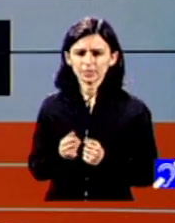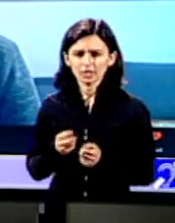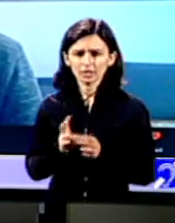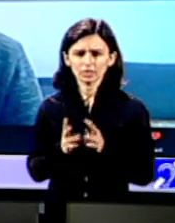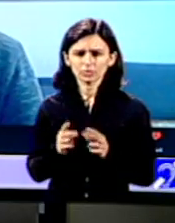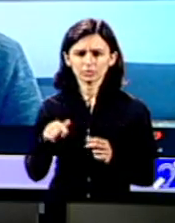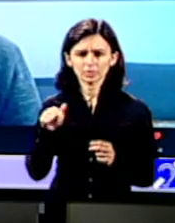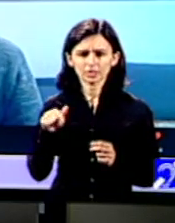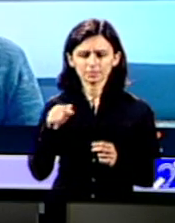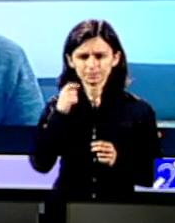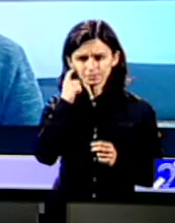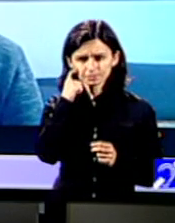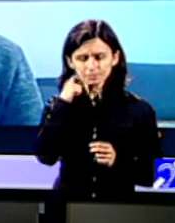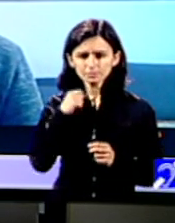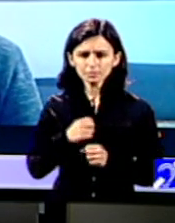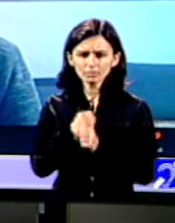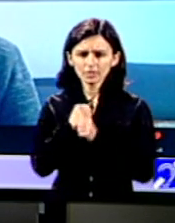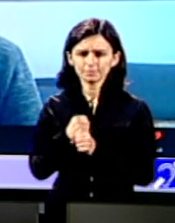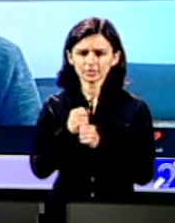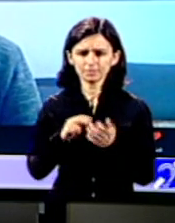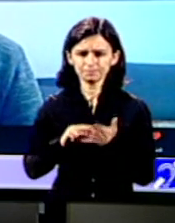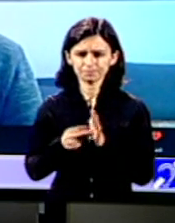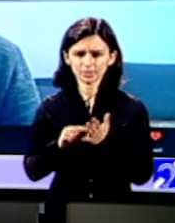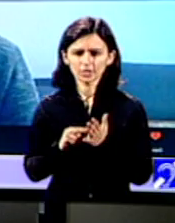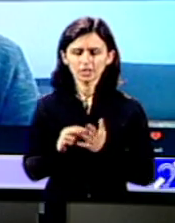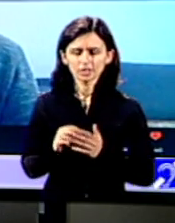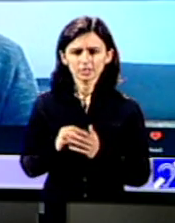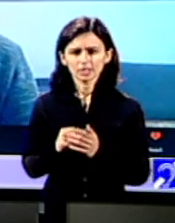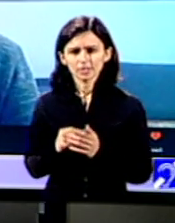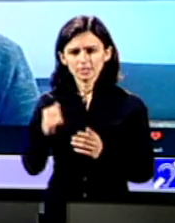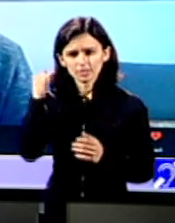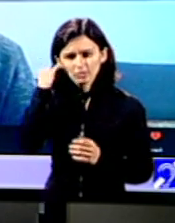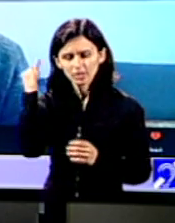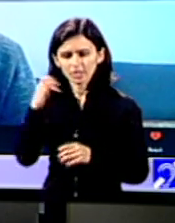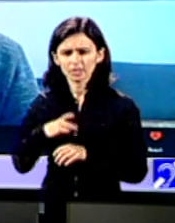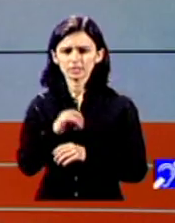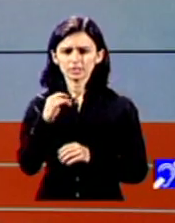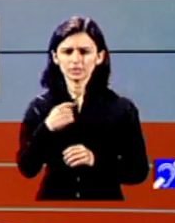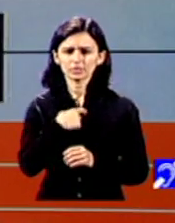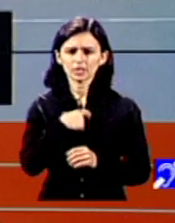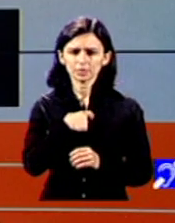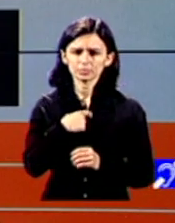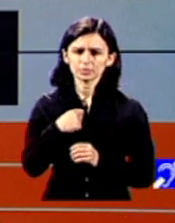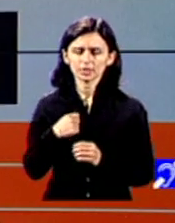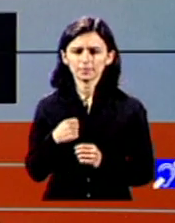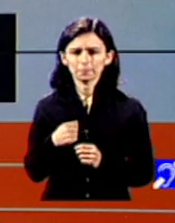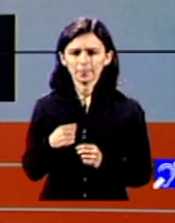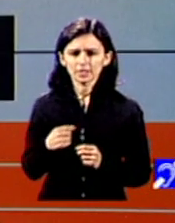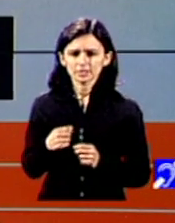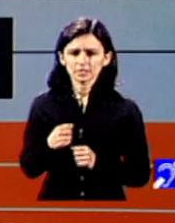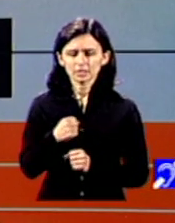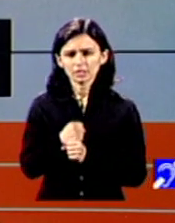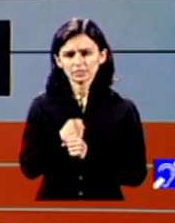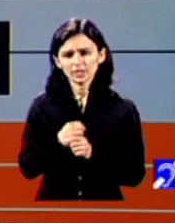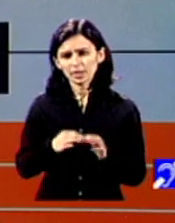această iată nouă înființată organizație sau cum să-i spunem inițiativă ar putea să se ducă la o serie de măsuri